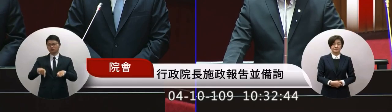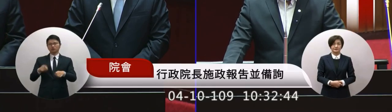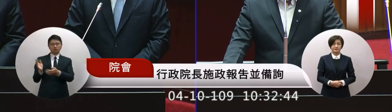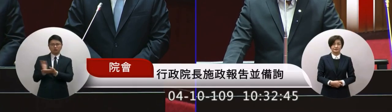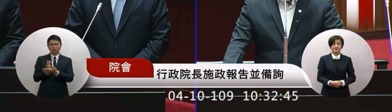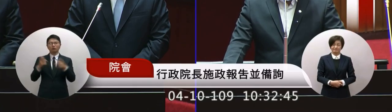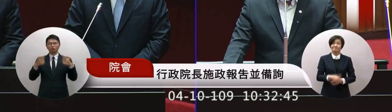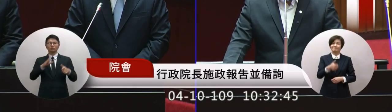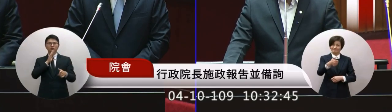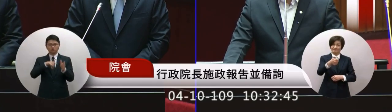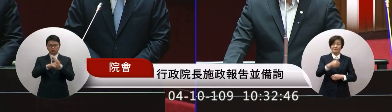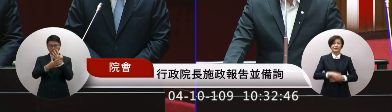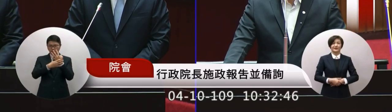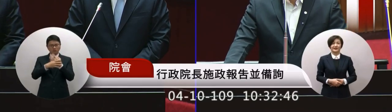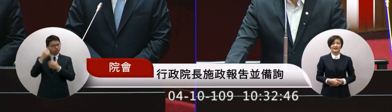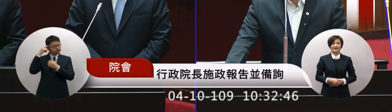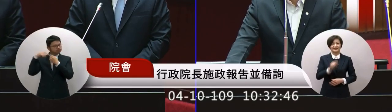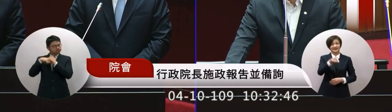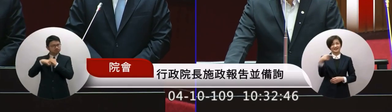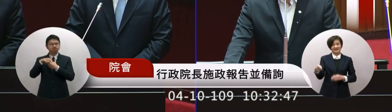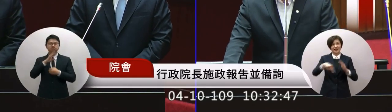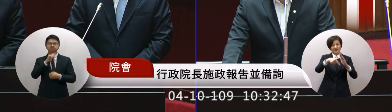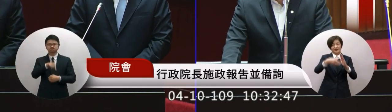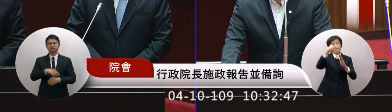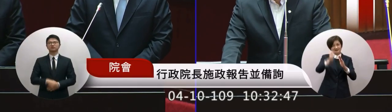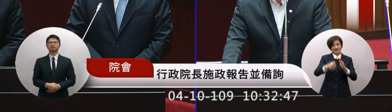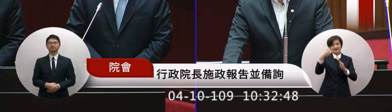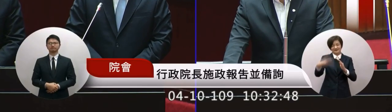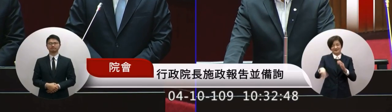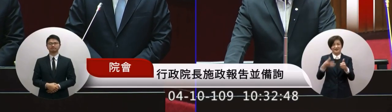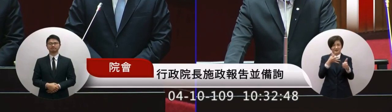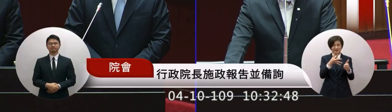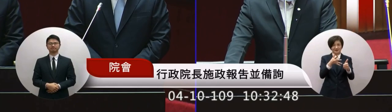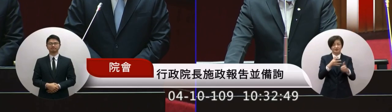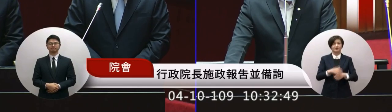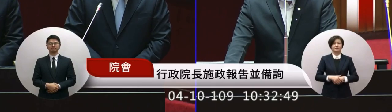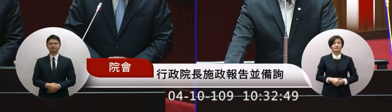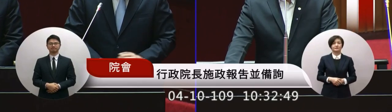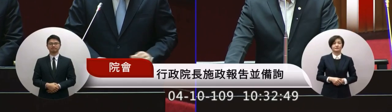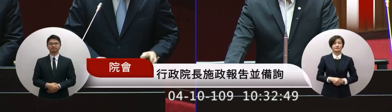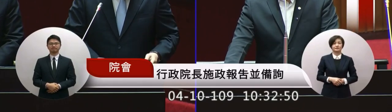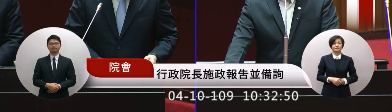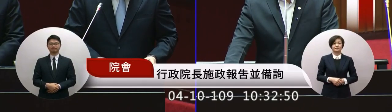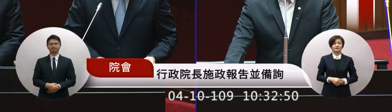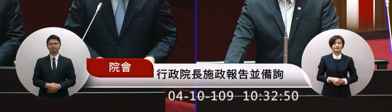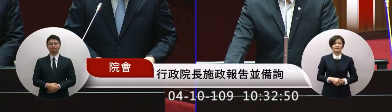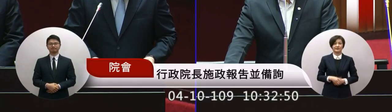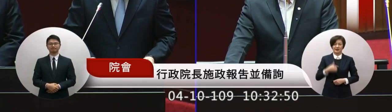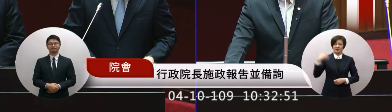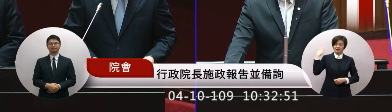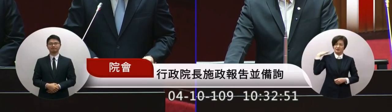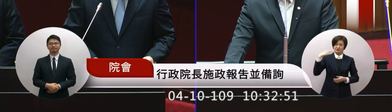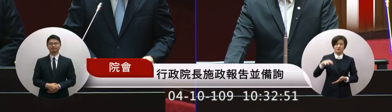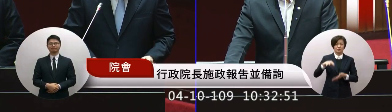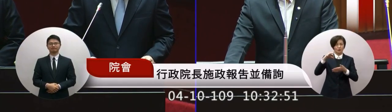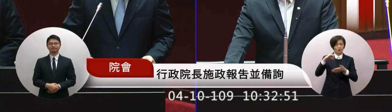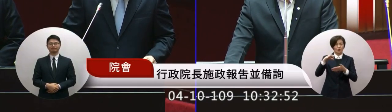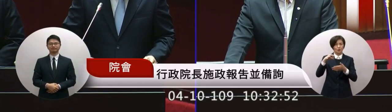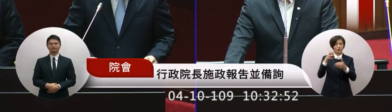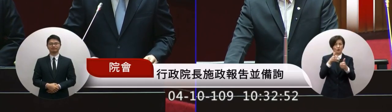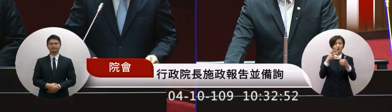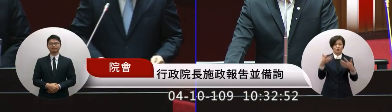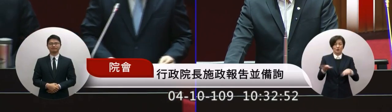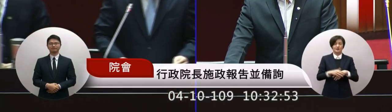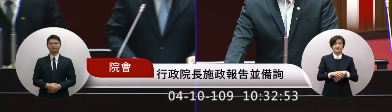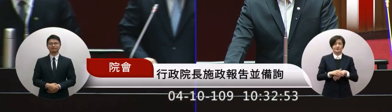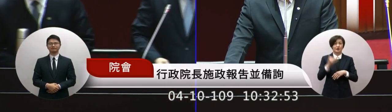量謝謝謝謝接下來院長我們再請教一下院長因為我們曾經提到過就是說如果